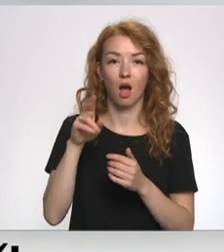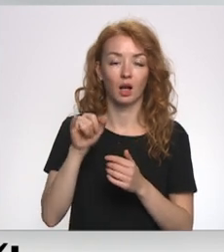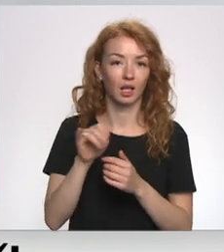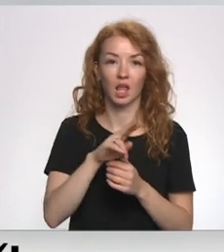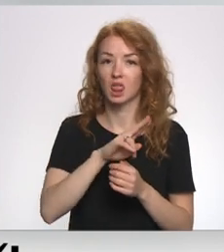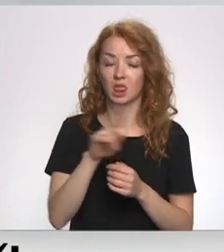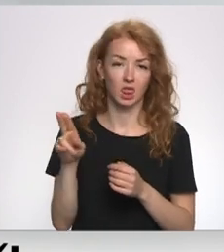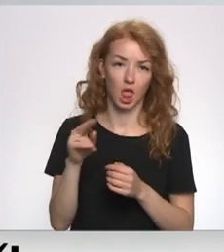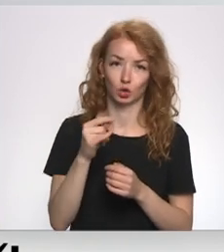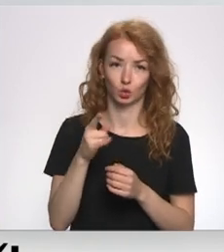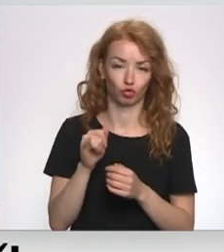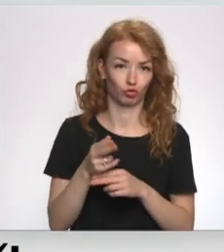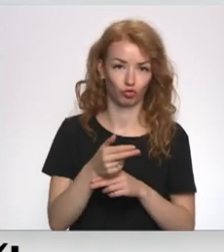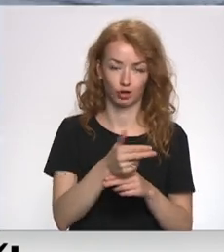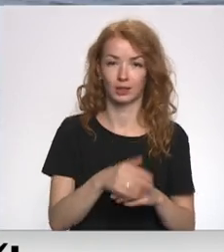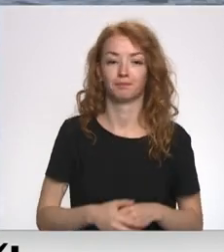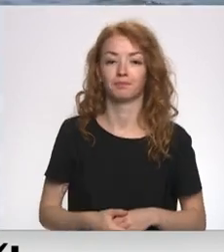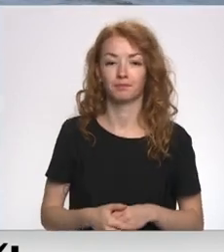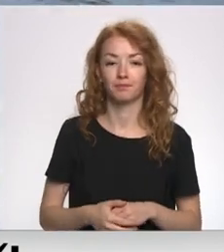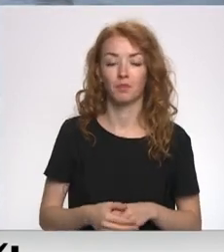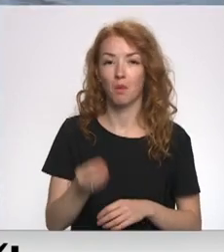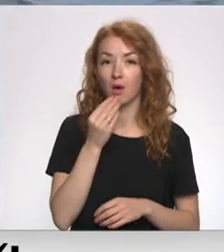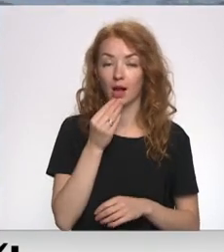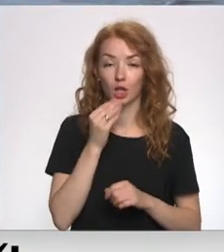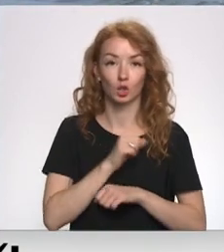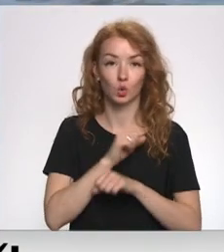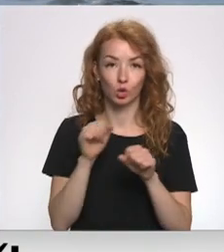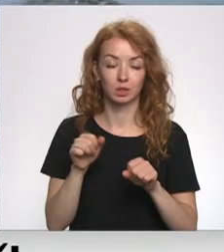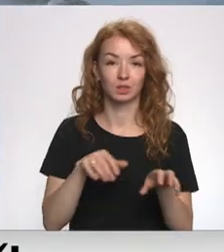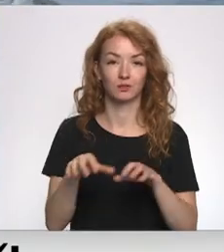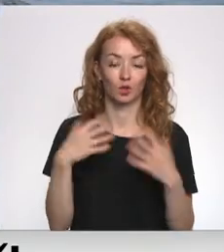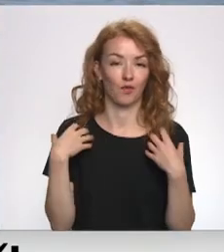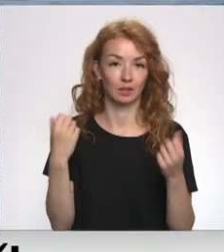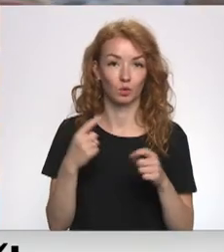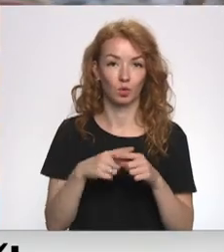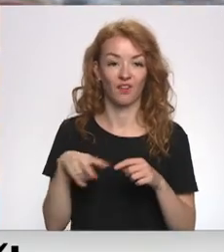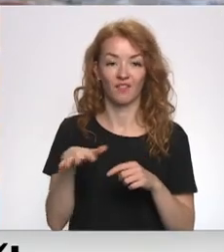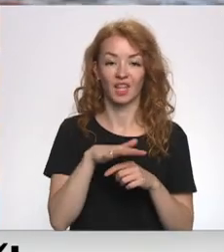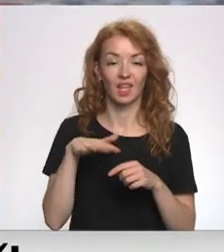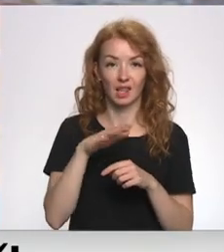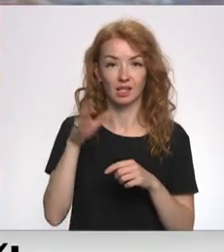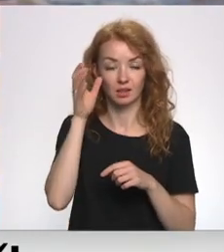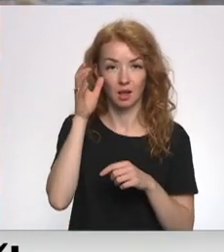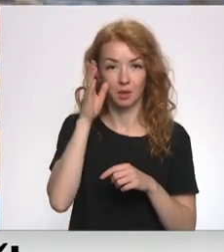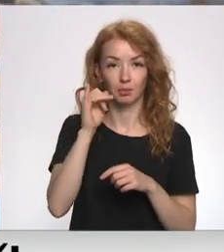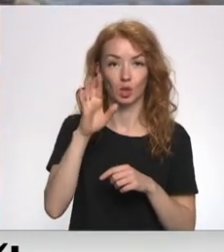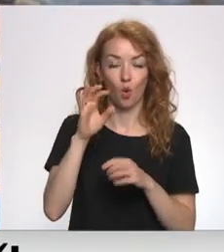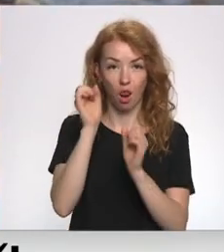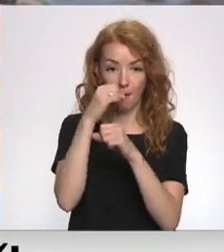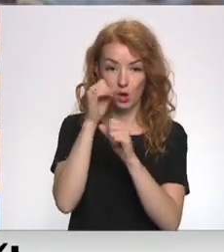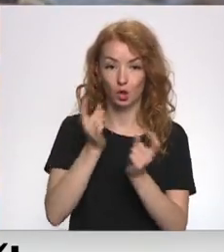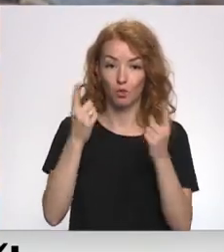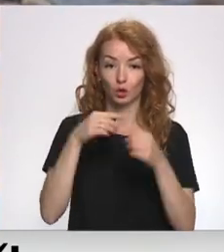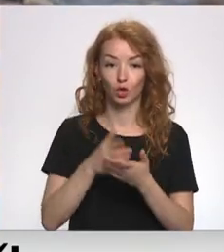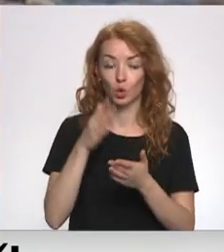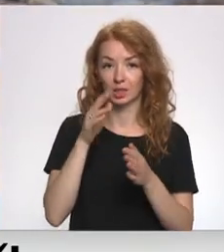Bet ne, droši. Pārtikas, drošības, dzīvnieku veselības un vides zinātniskā institūta Bior laboratorijā pašlaik